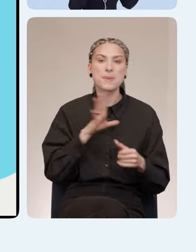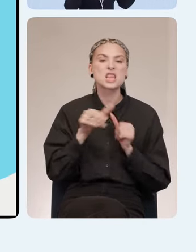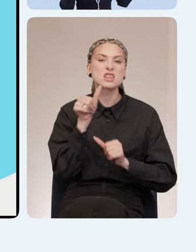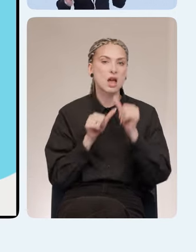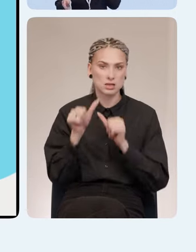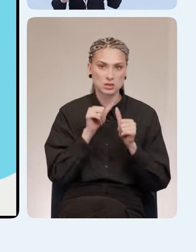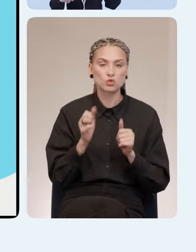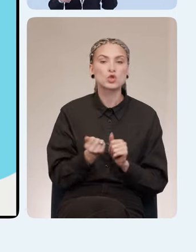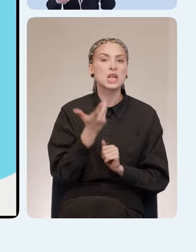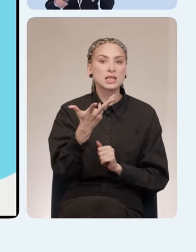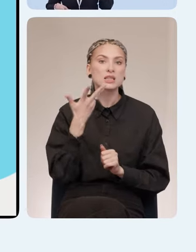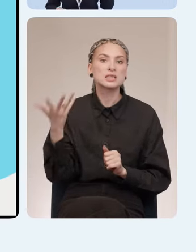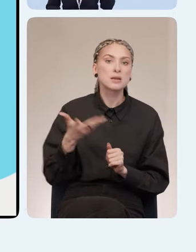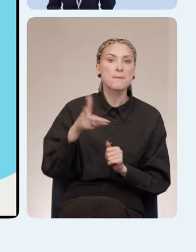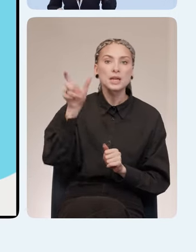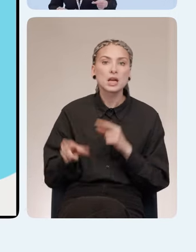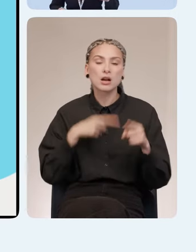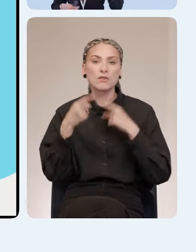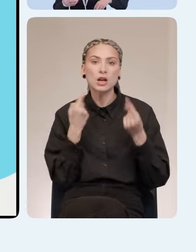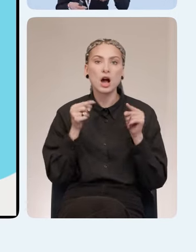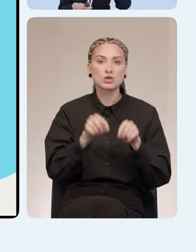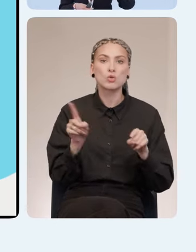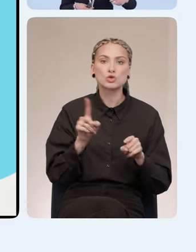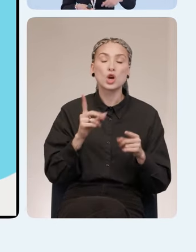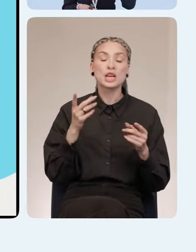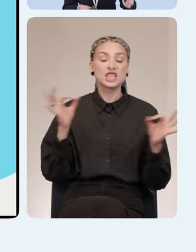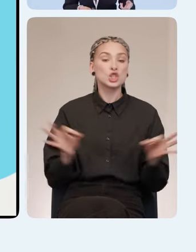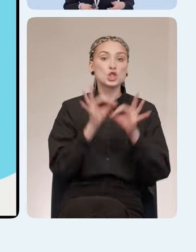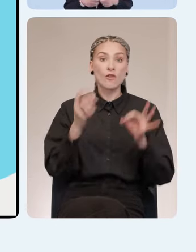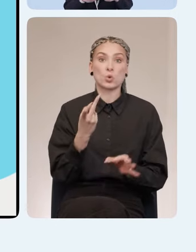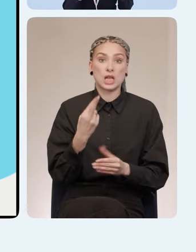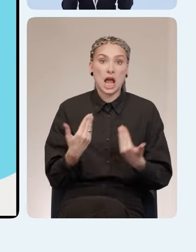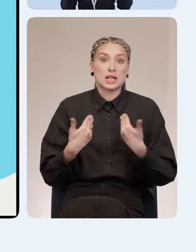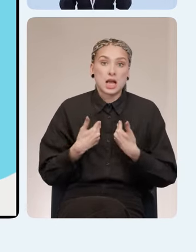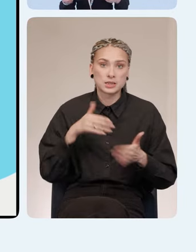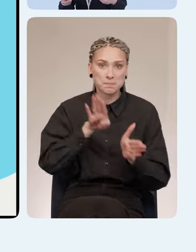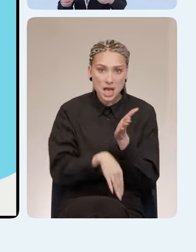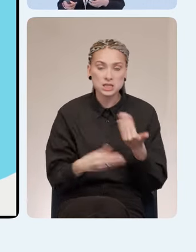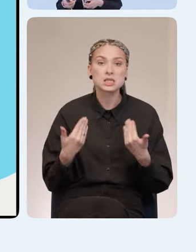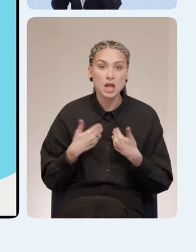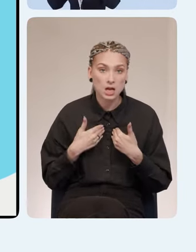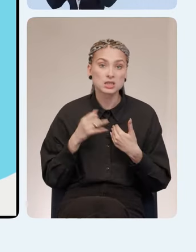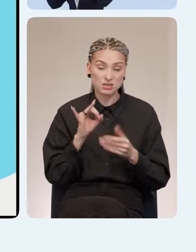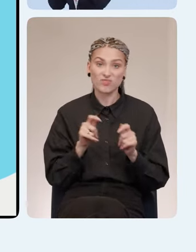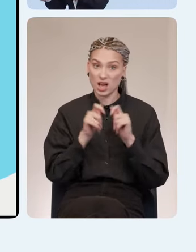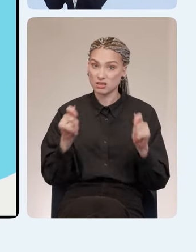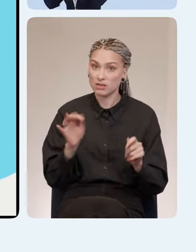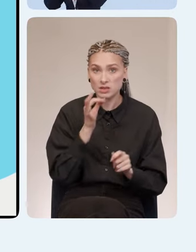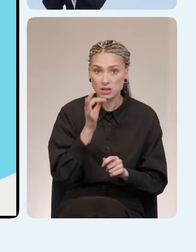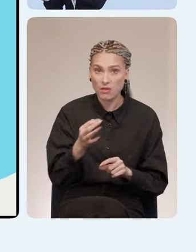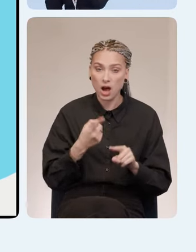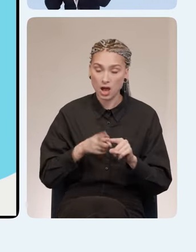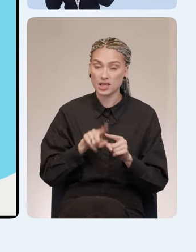Уже несколько спикеров здесь говорили о принципе ничего для нас без нас. И откровенно говоря, этот